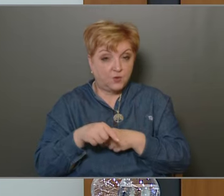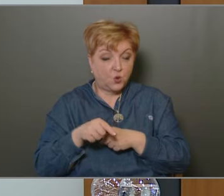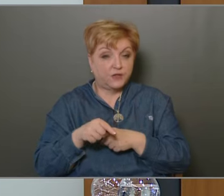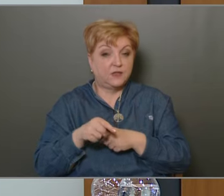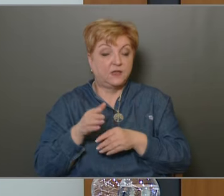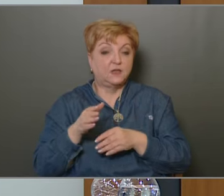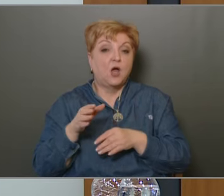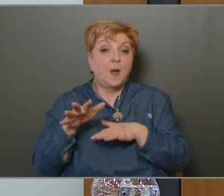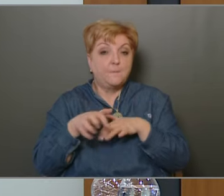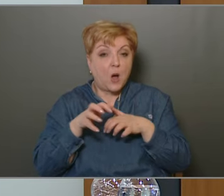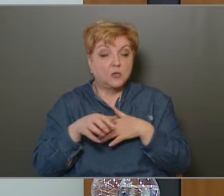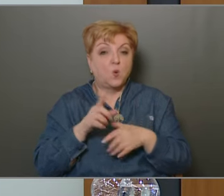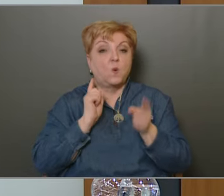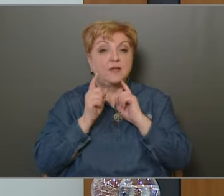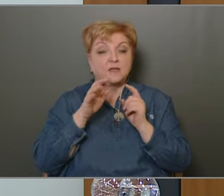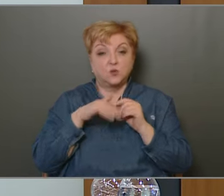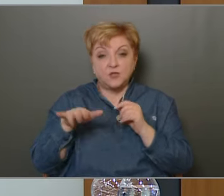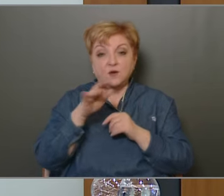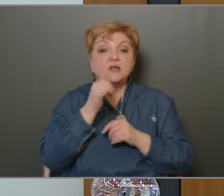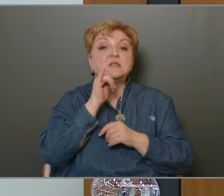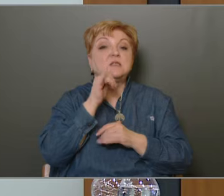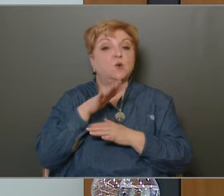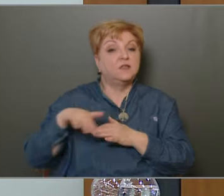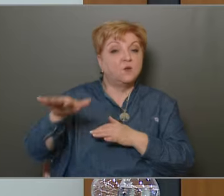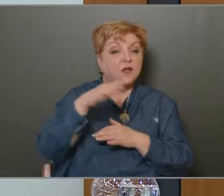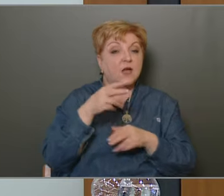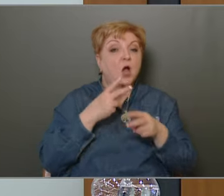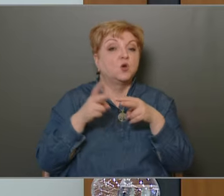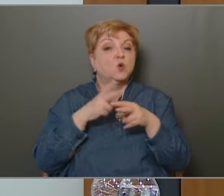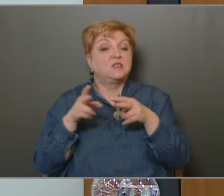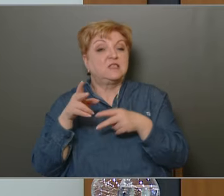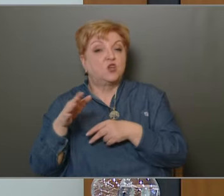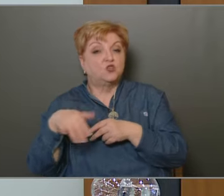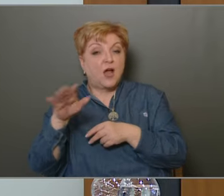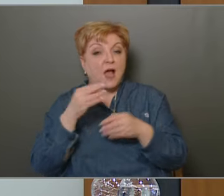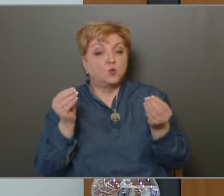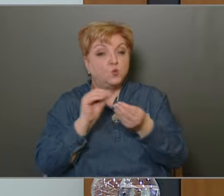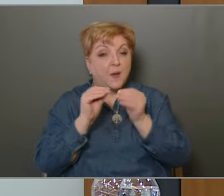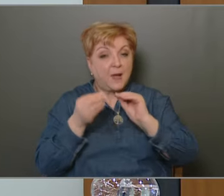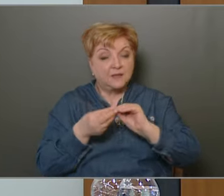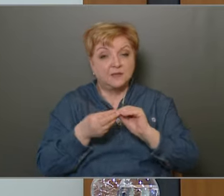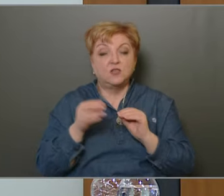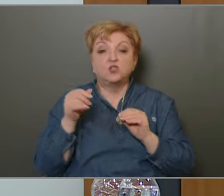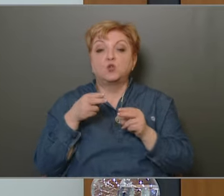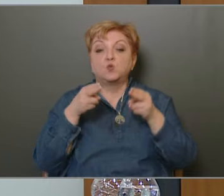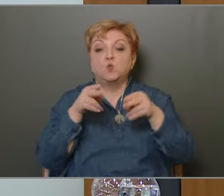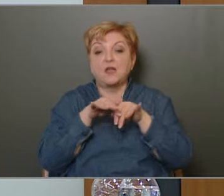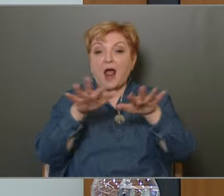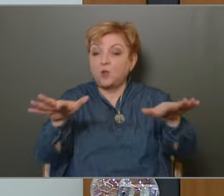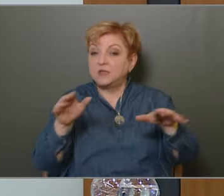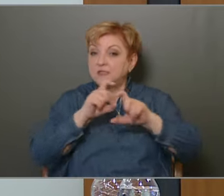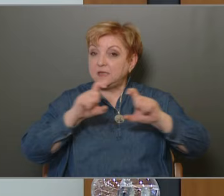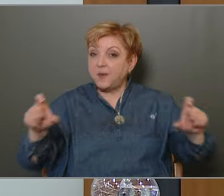parkok, a játszóterek, zöldfelületek, a köztisztaság, kerületüzemeltetést és az úthálózat